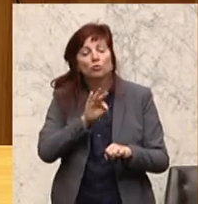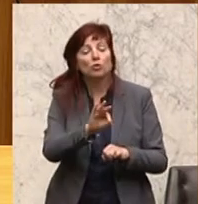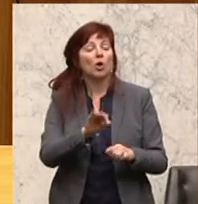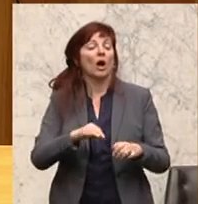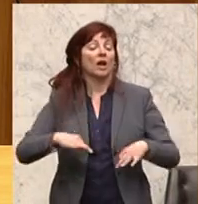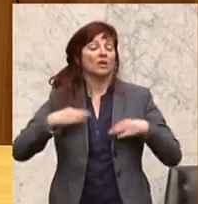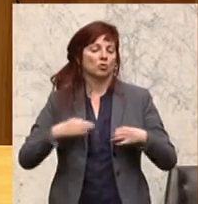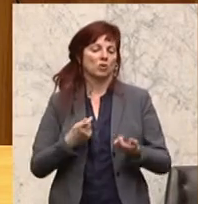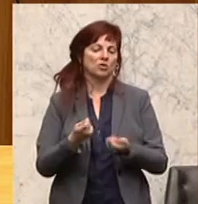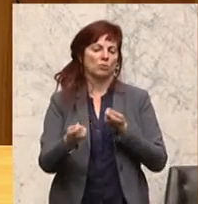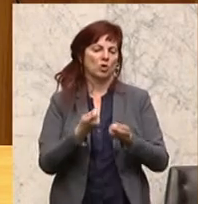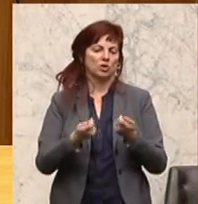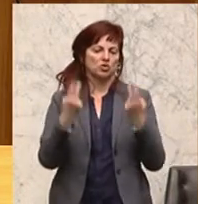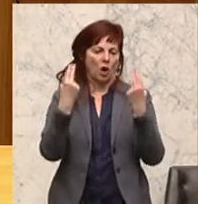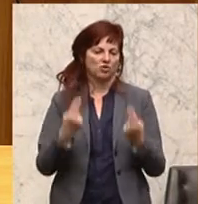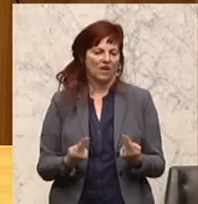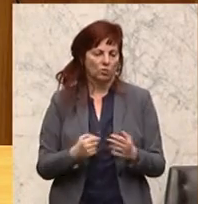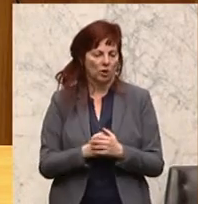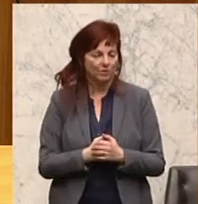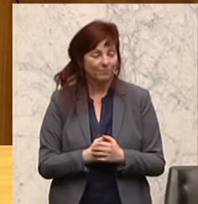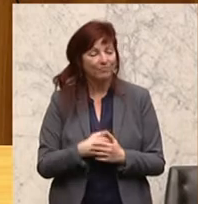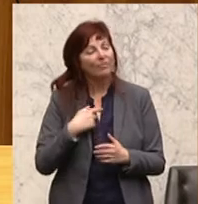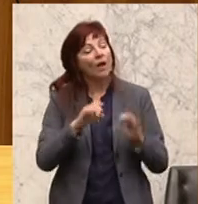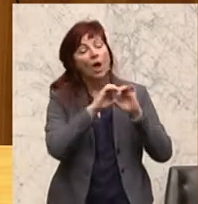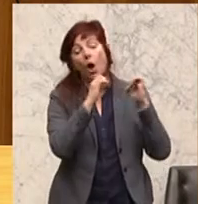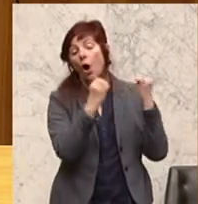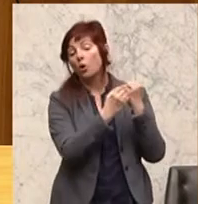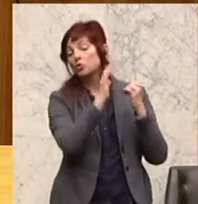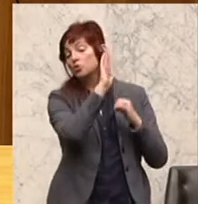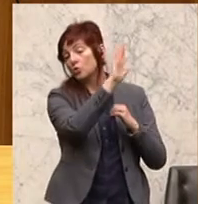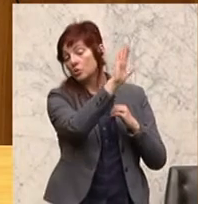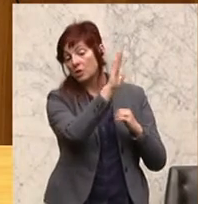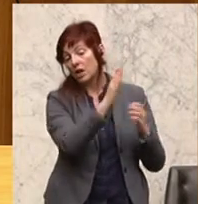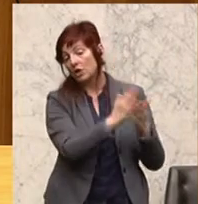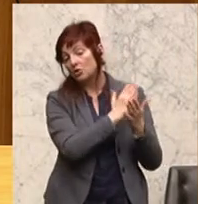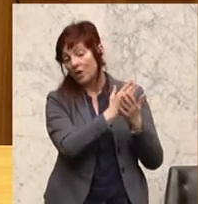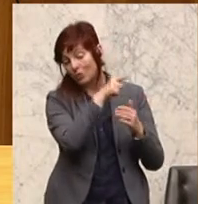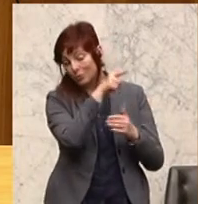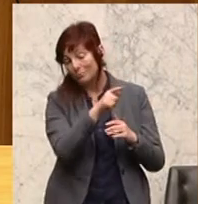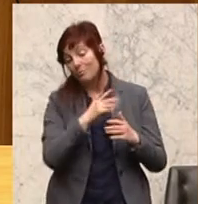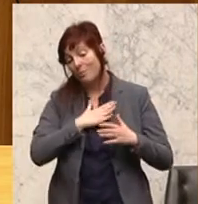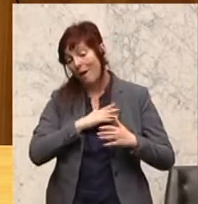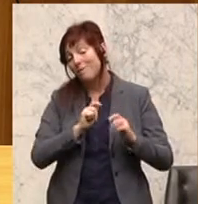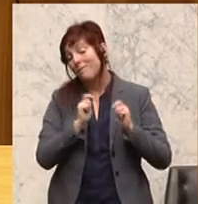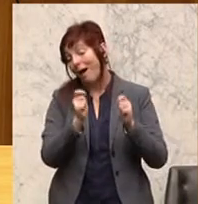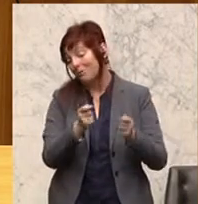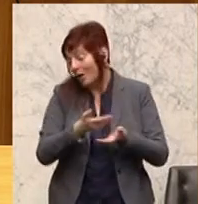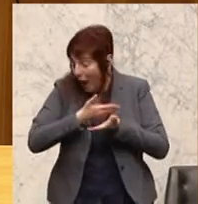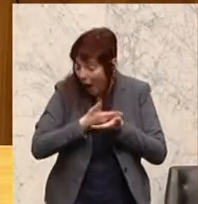Nach dem Ausschuss wird dieser Antrag wieder abgelehnt, aber ich bin trotzdem gutes